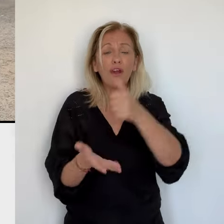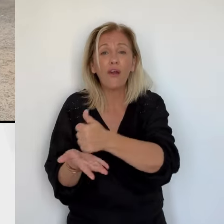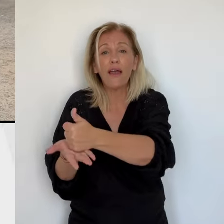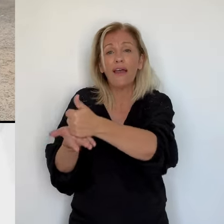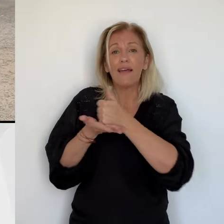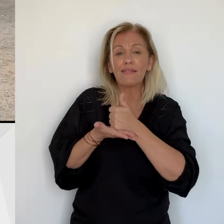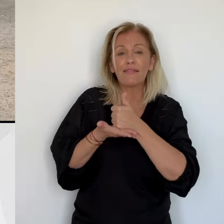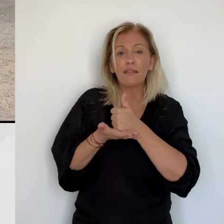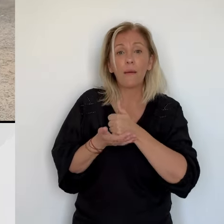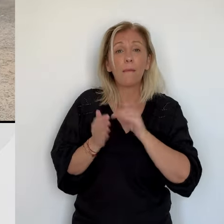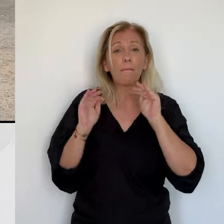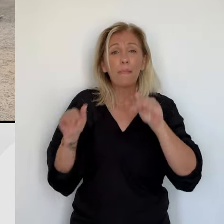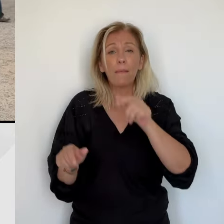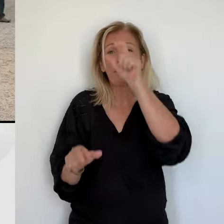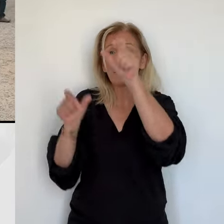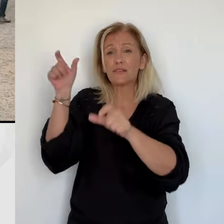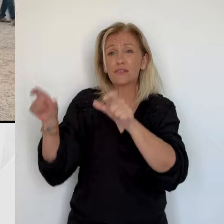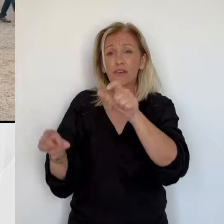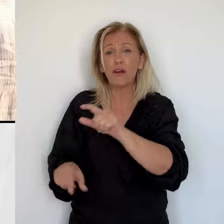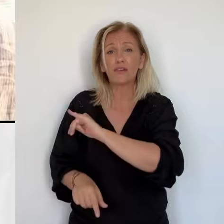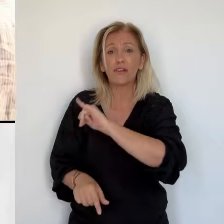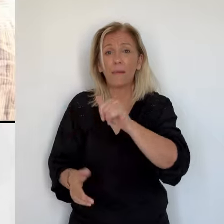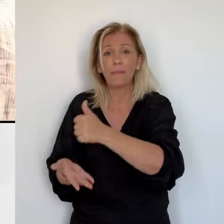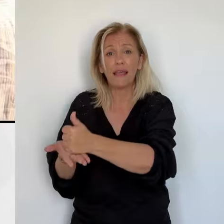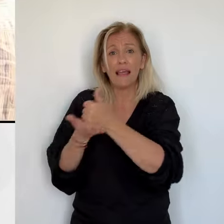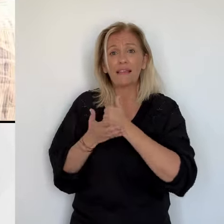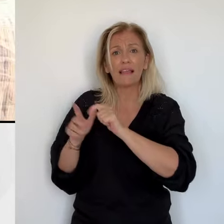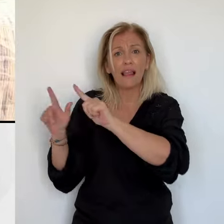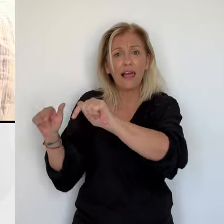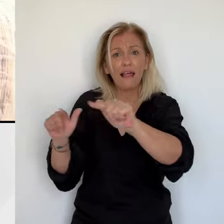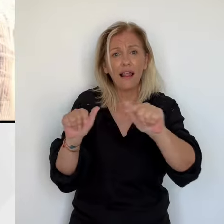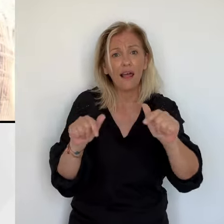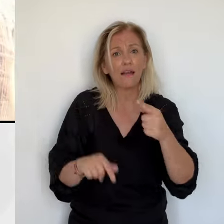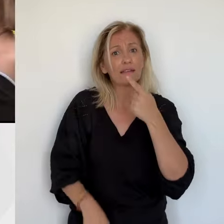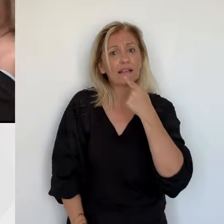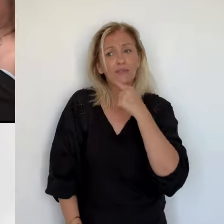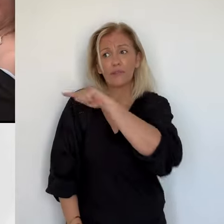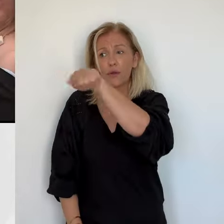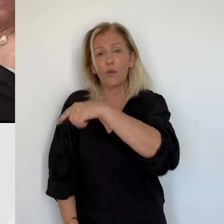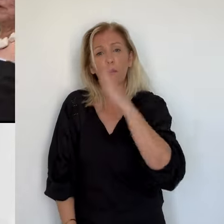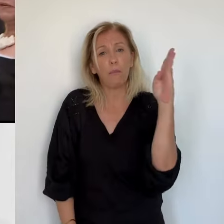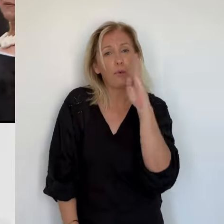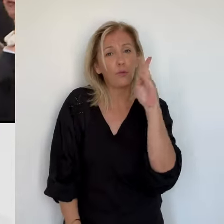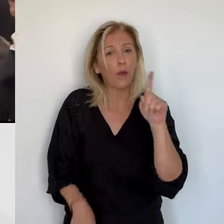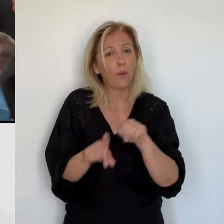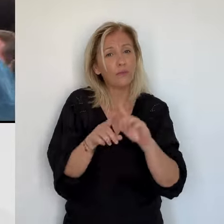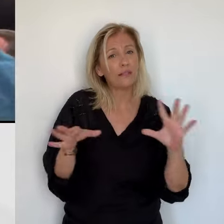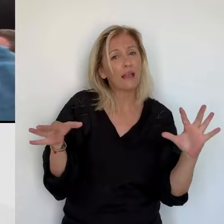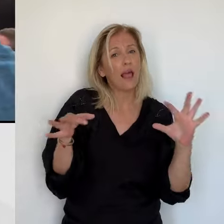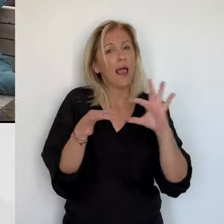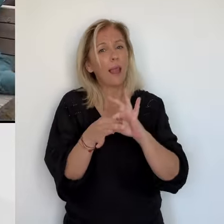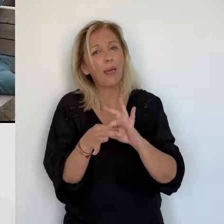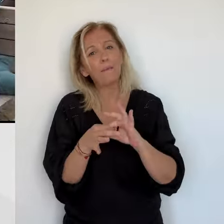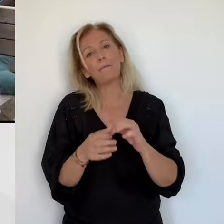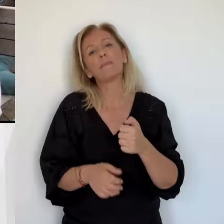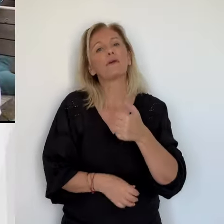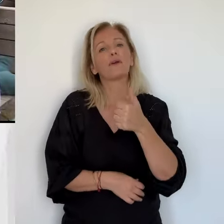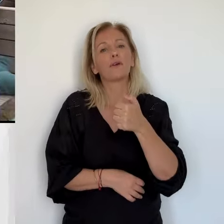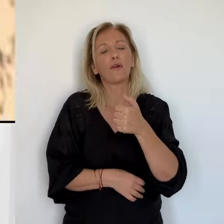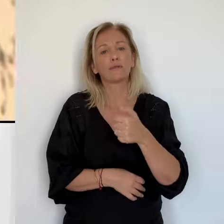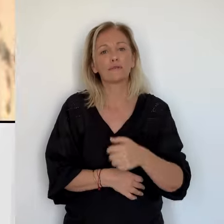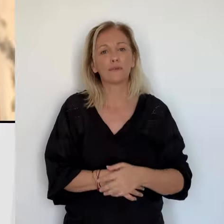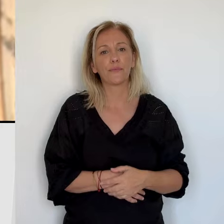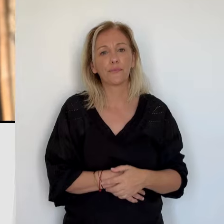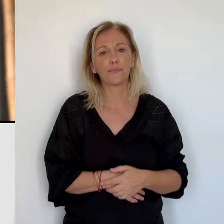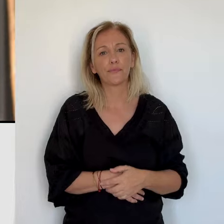ma carrière politique. Ils attendent également cet arracinement. Parmi les personnes présentes, des citoyens ajaxiens, mais aussi des élus municipaux, des maires de la